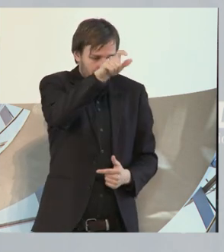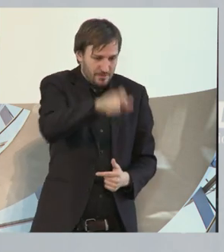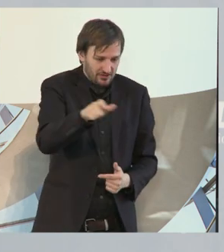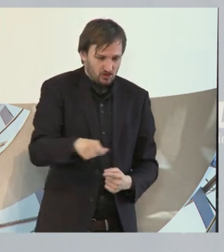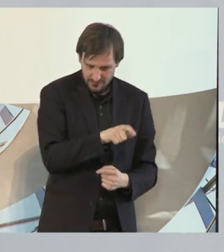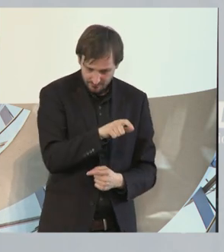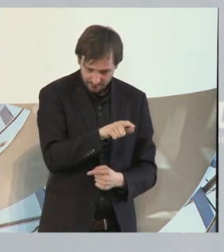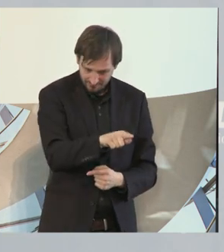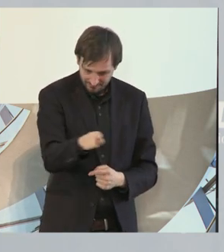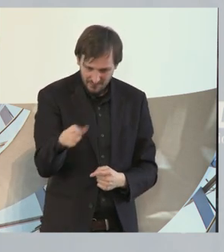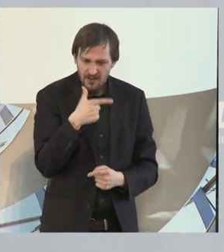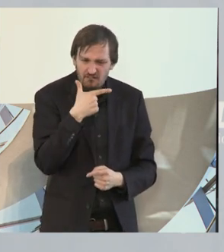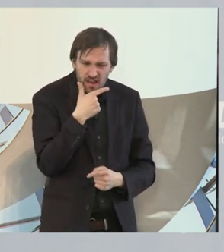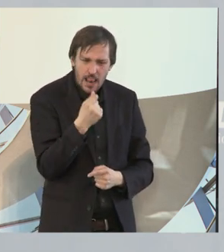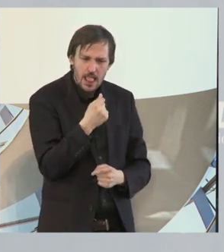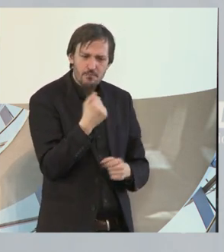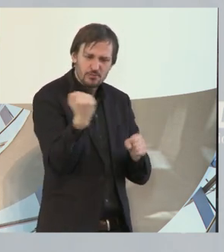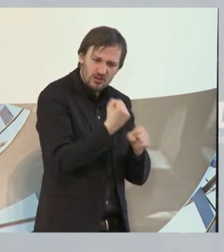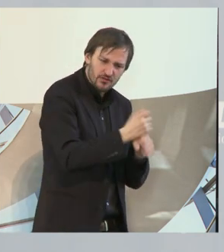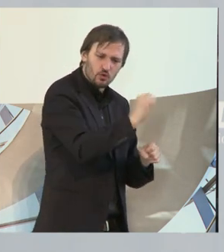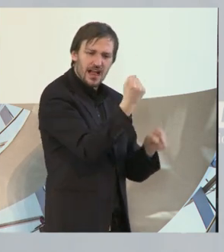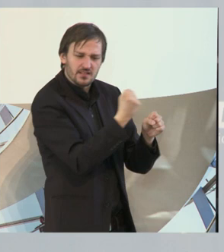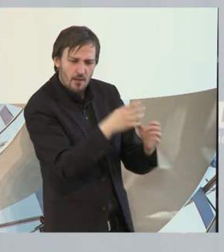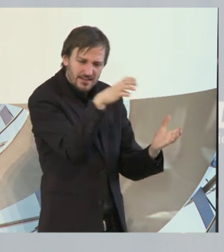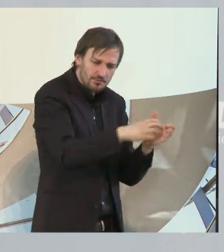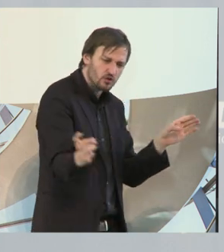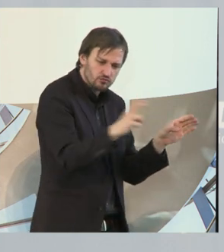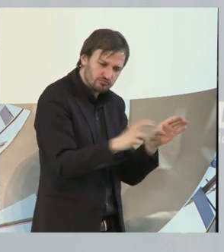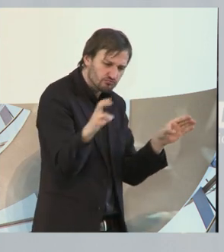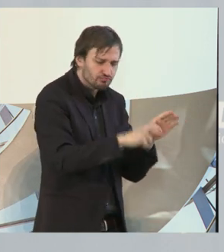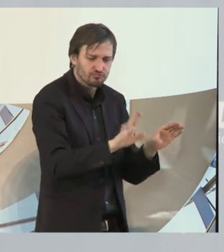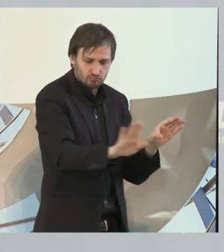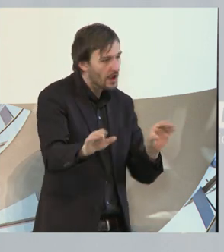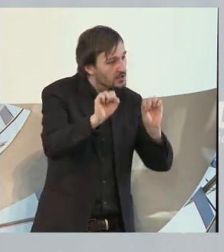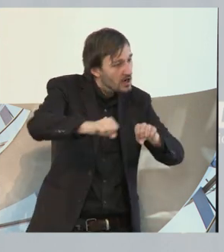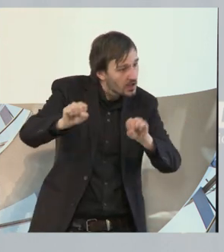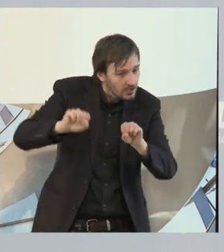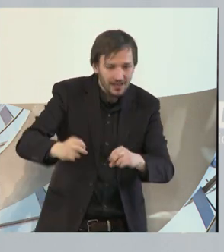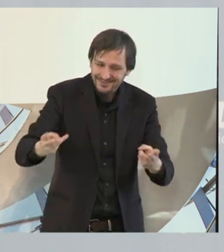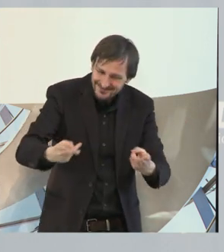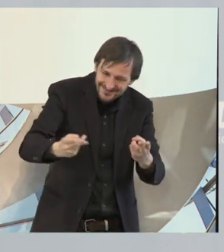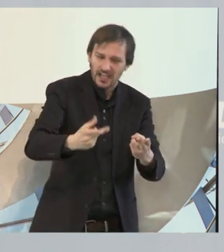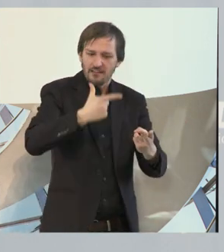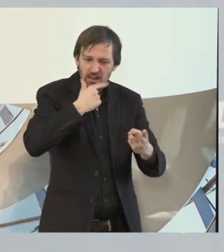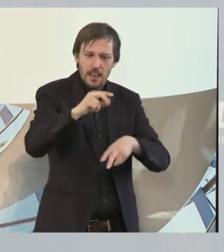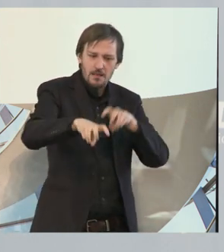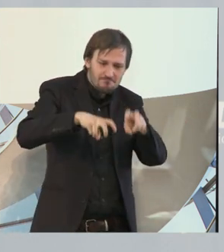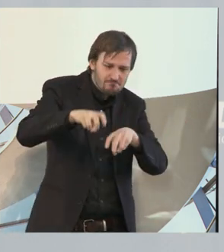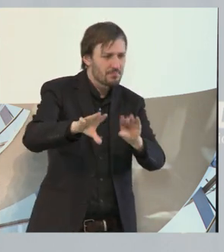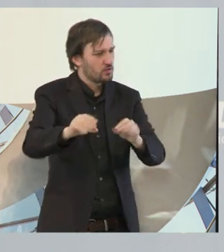zur Beschäftigung ebnen wollen, wenn wir die Potenziale, die wir haben, besser heben wollen, dann müssen wir uns auch darüber